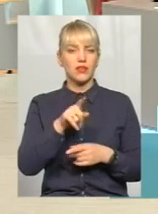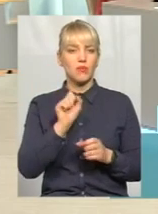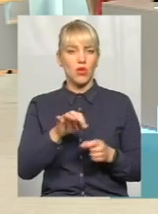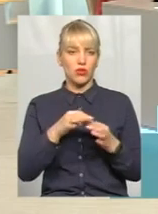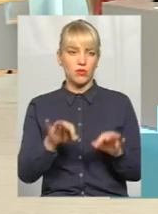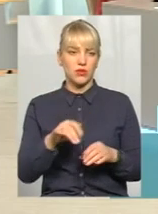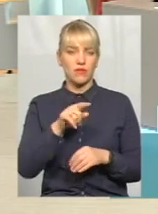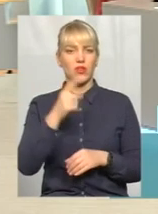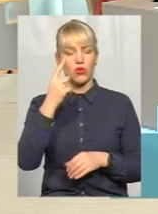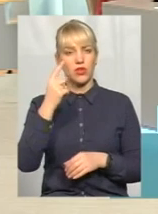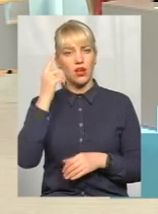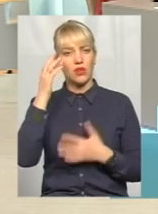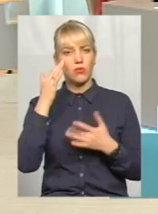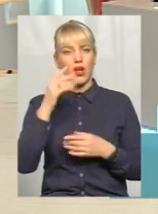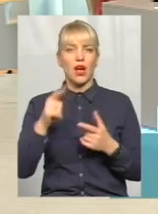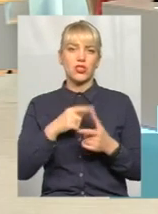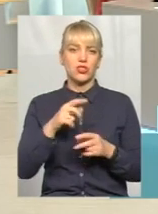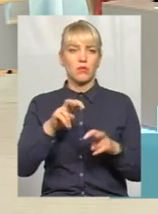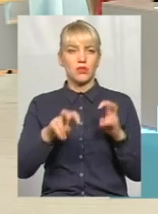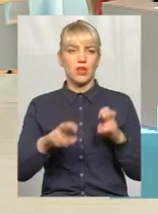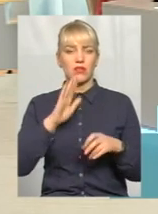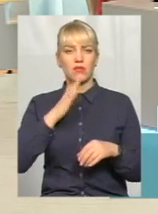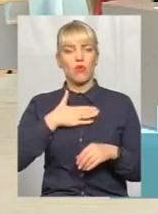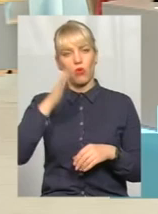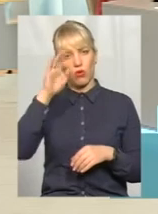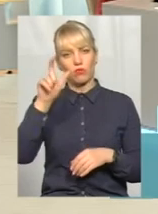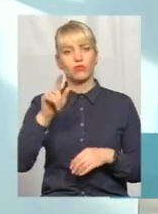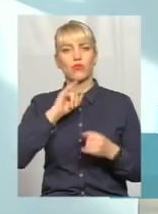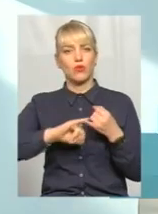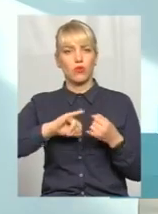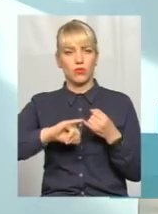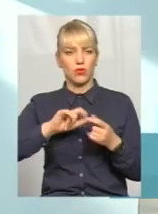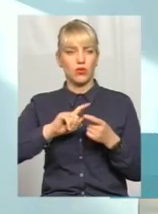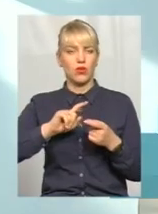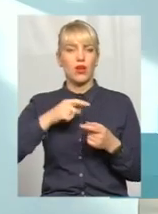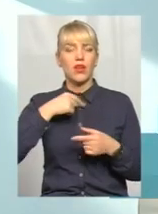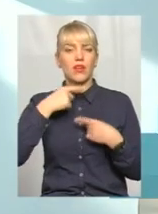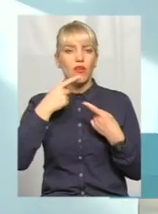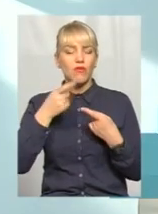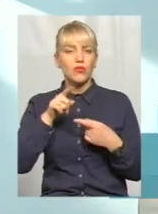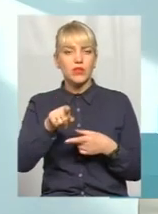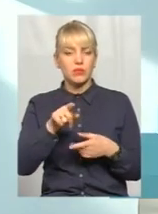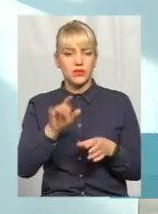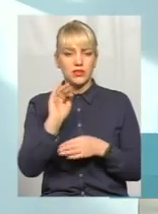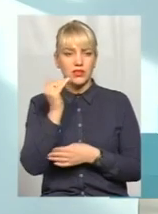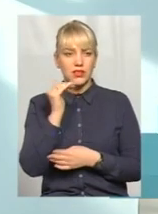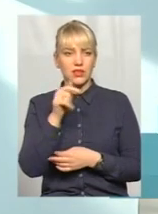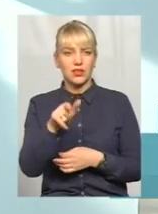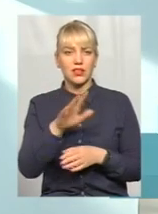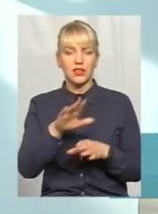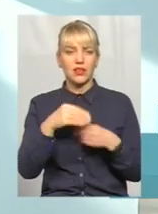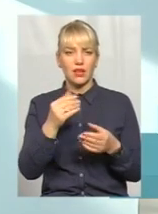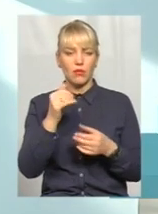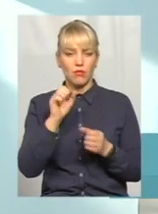неї одна єдина думка, скажіть, будь ласка, чи посадять мого співмешканця? Ми їй говоримо про те, що ти розумієш, в тебе дитина, не доведи Боже, може